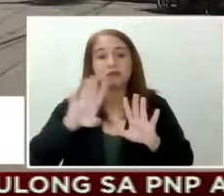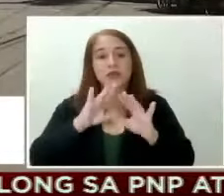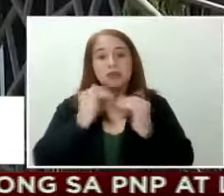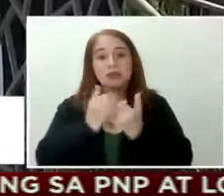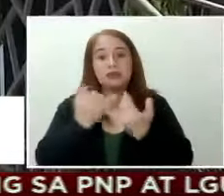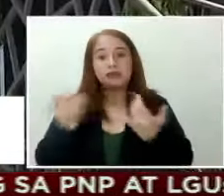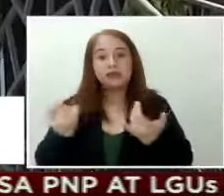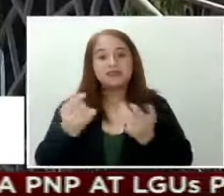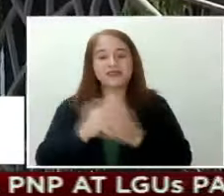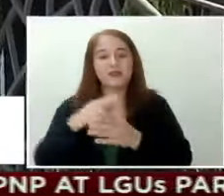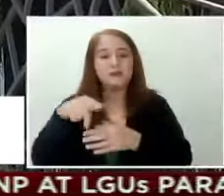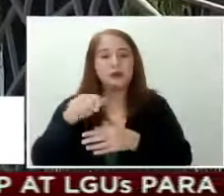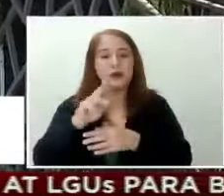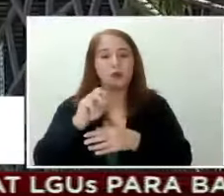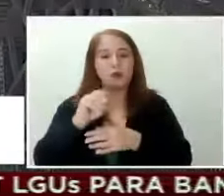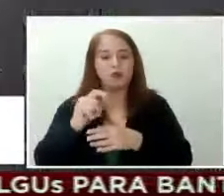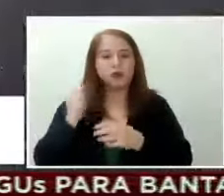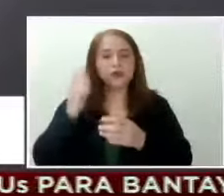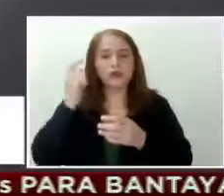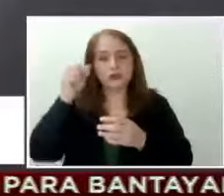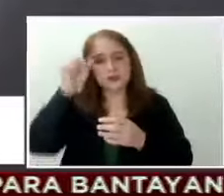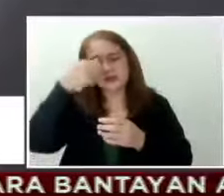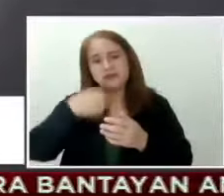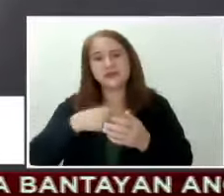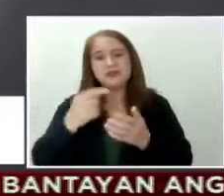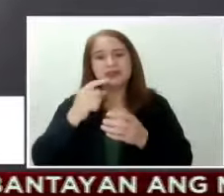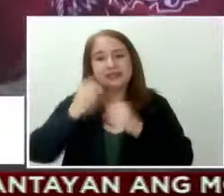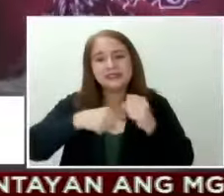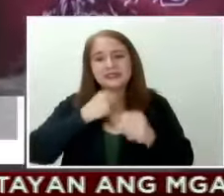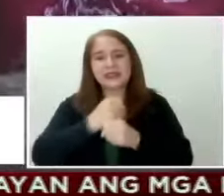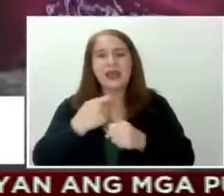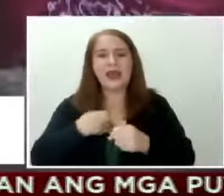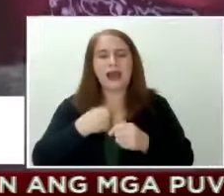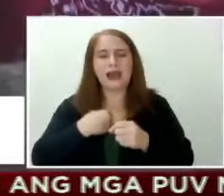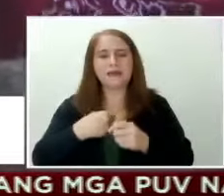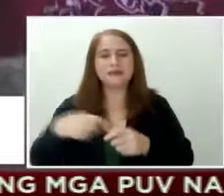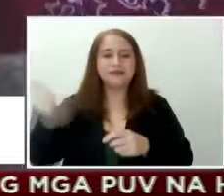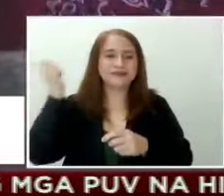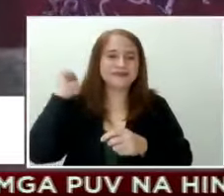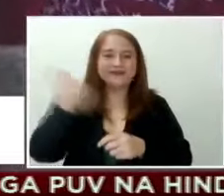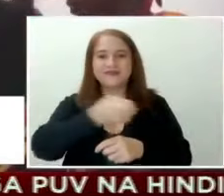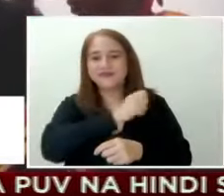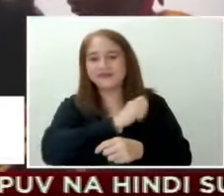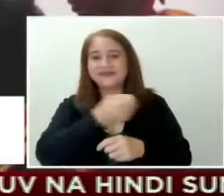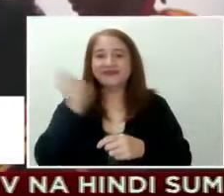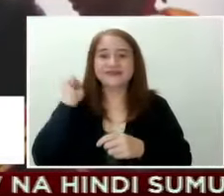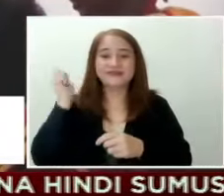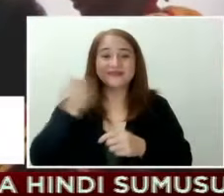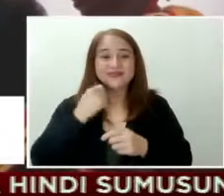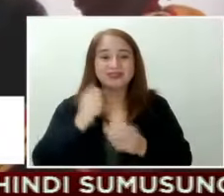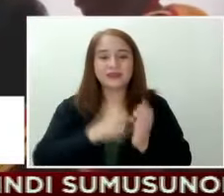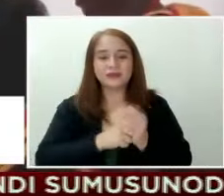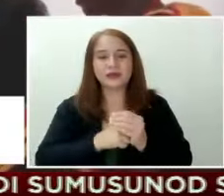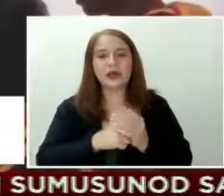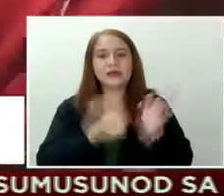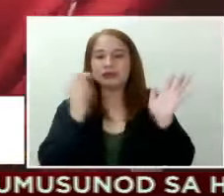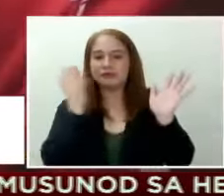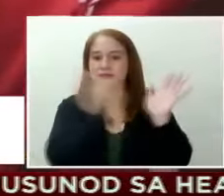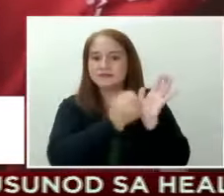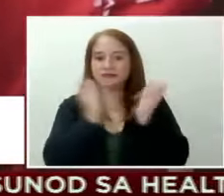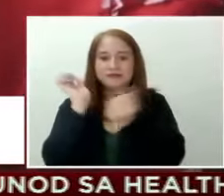Paumbong. Natauna na'y dinadayo para panoorin ang mga namamanata na hampas dugo at nagpapapako sa krus.